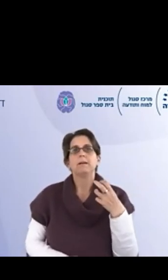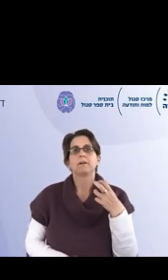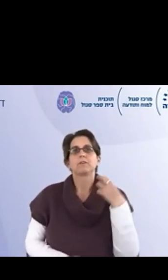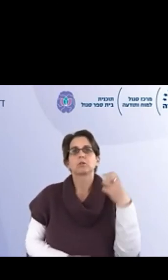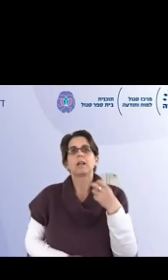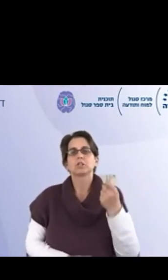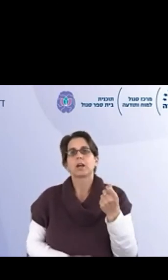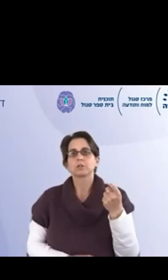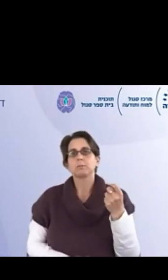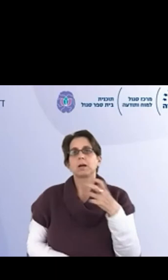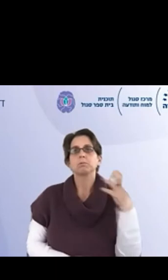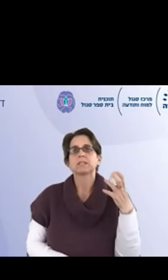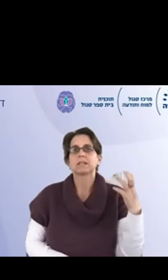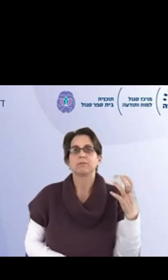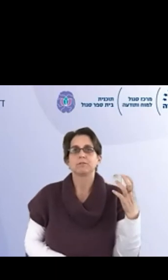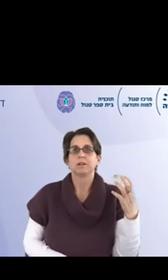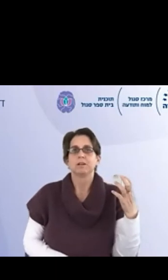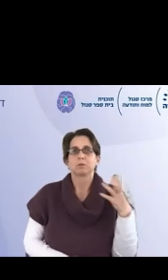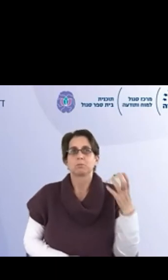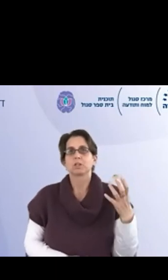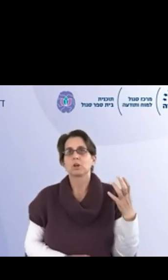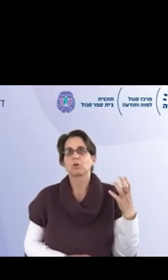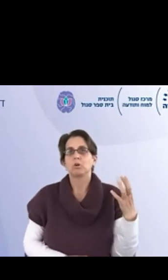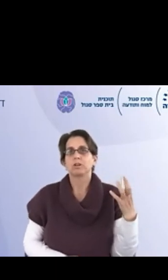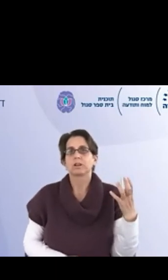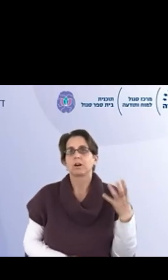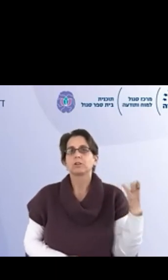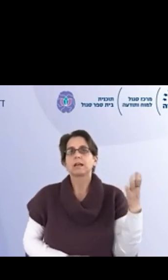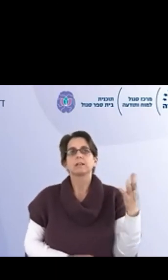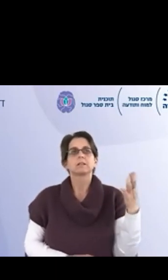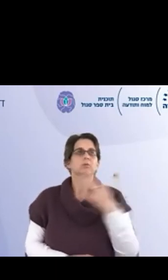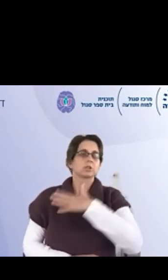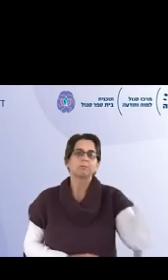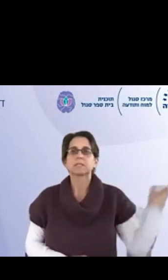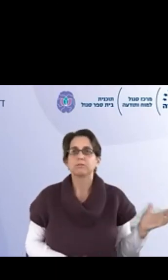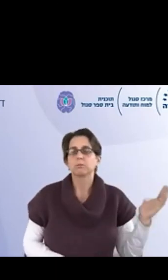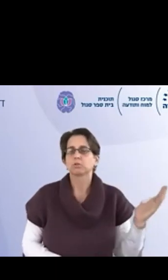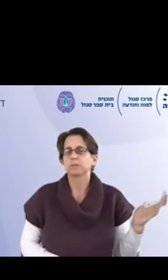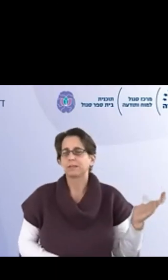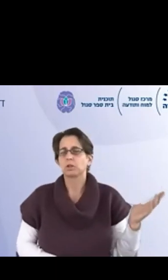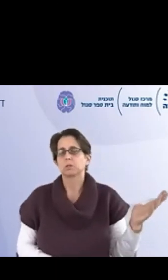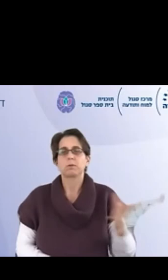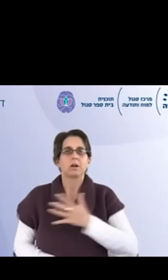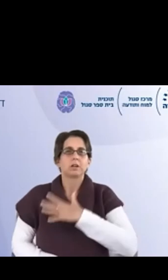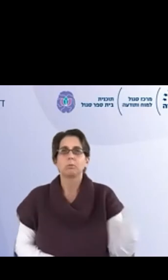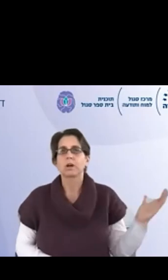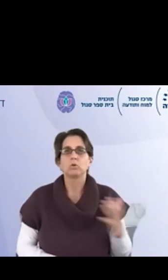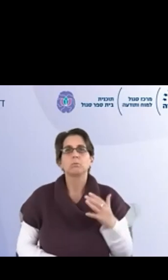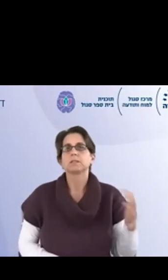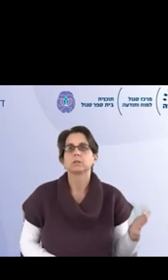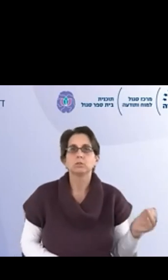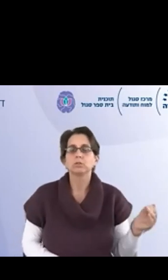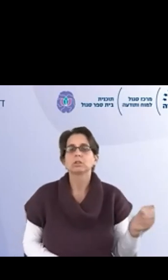מה הביא אותך להישאר שם גם במצב משברי של קורונה כראה יכולת להגיד תקשיבו עכשיו בתסר באיזשהו מצב של משבר אנחנו